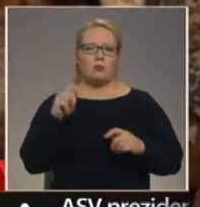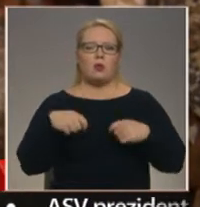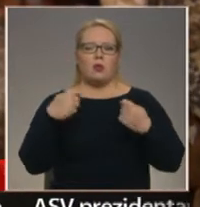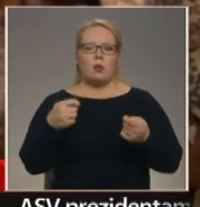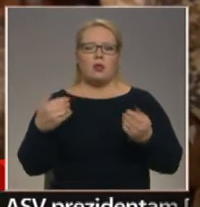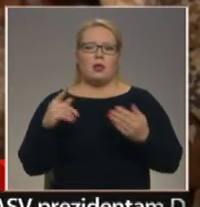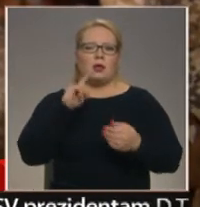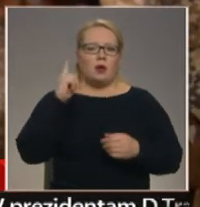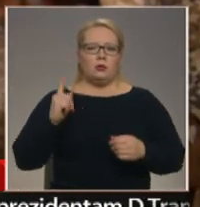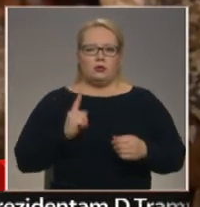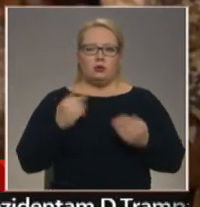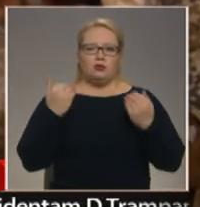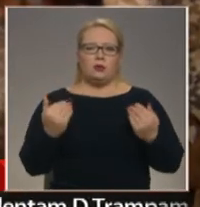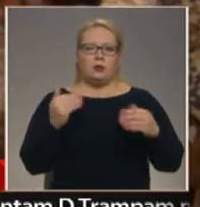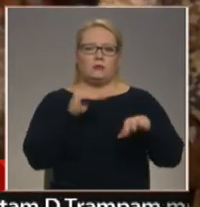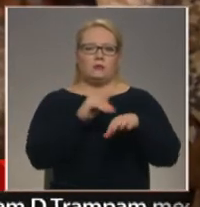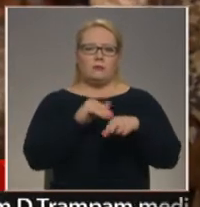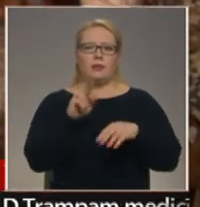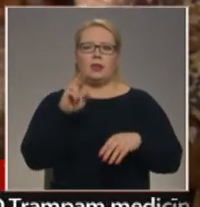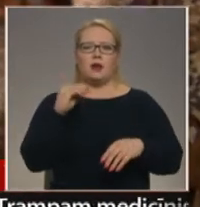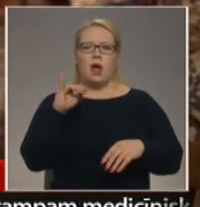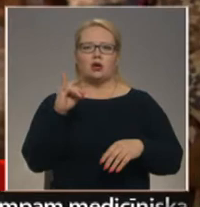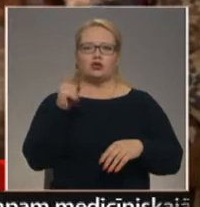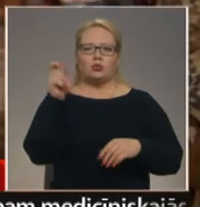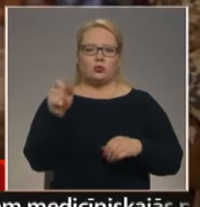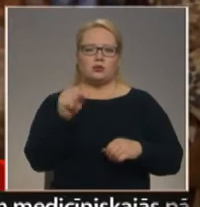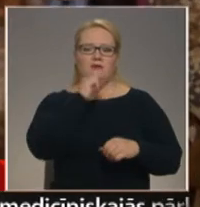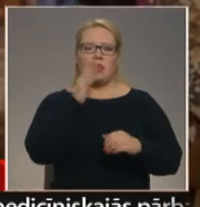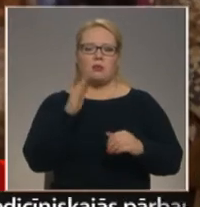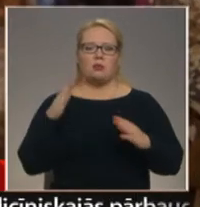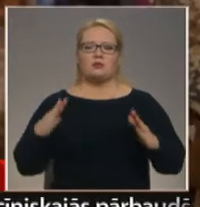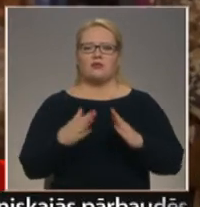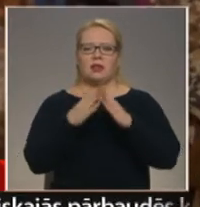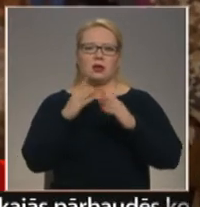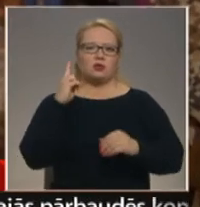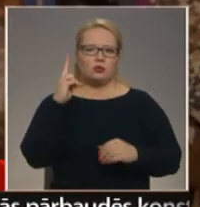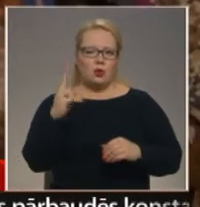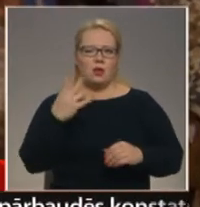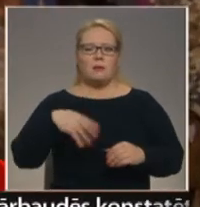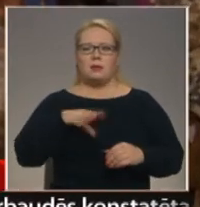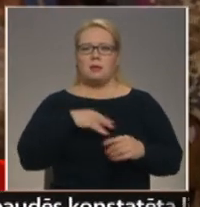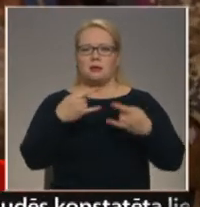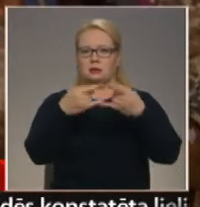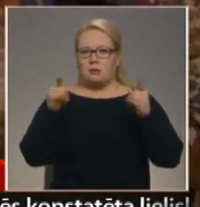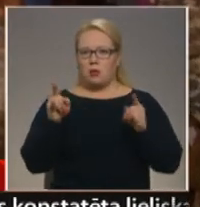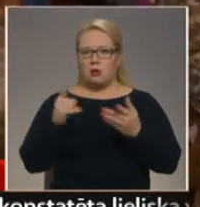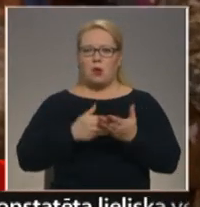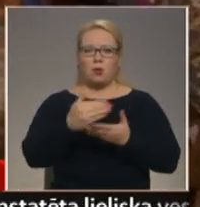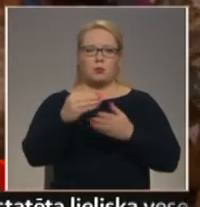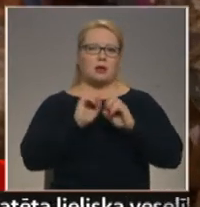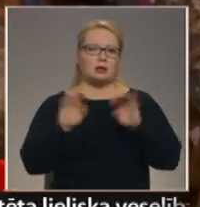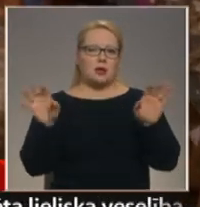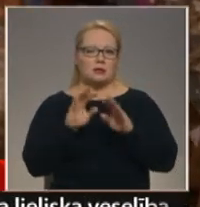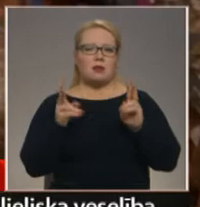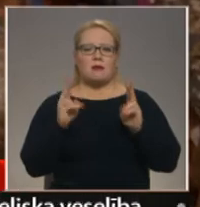jaunsargi. Šobrīd viņas uzrunā Romālis Ražuks, bet pēc tam sekos svinīgais solījums. Savukārt mēs panerāmā turpināsim stāstīt